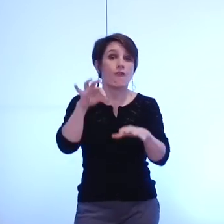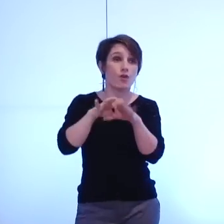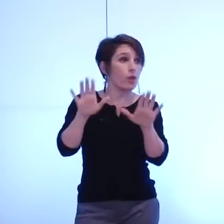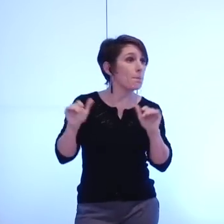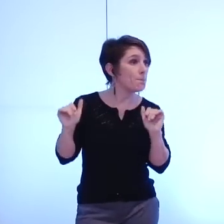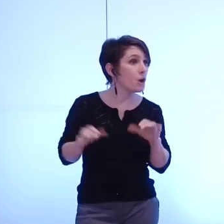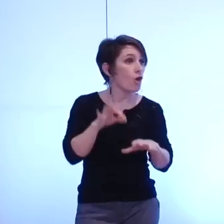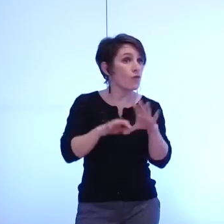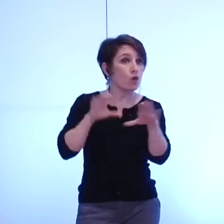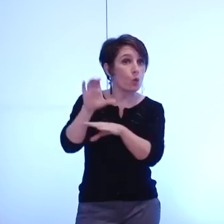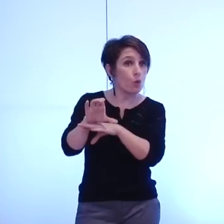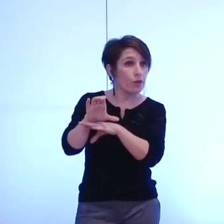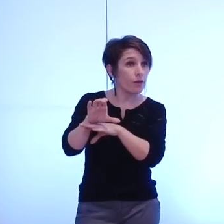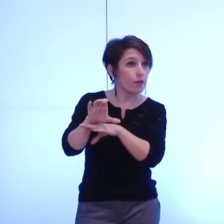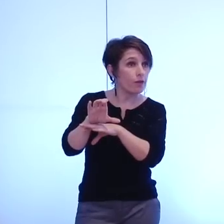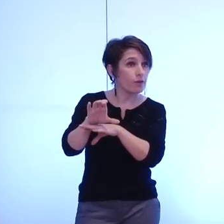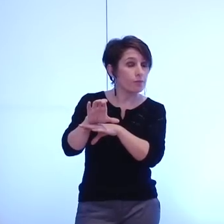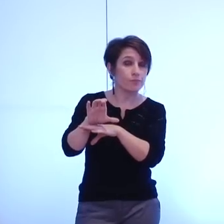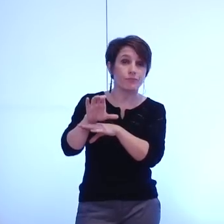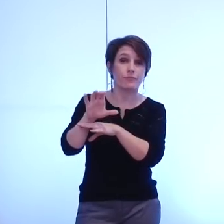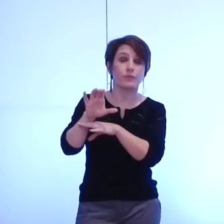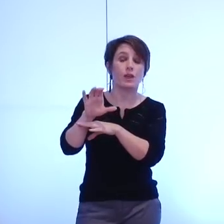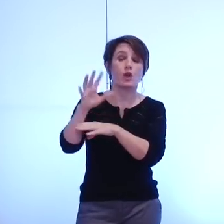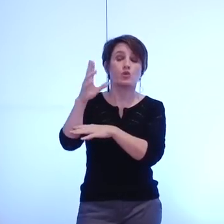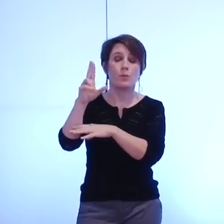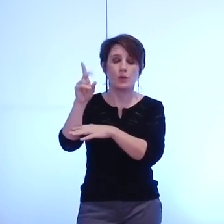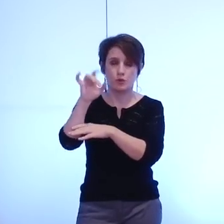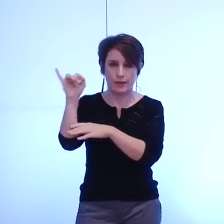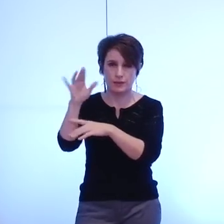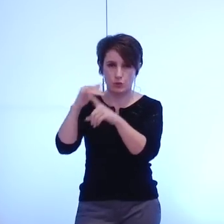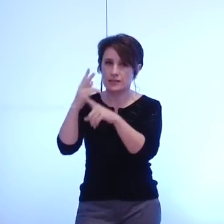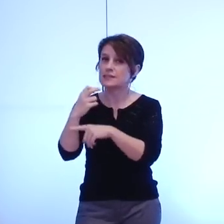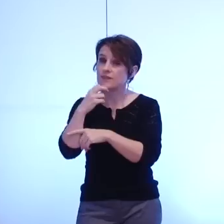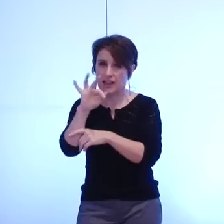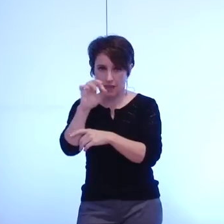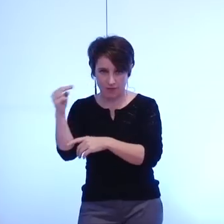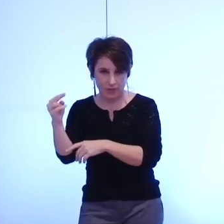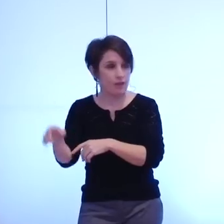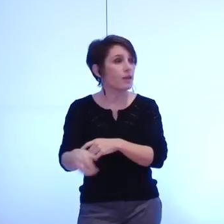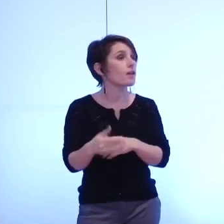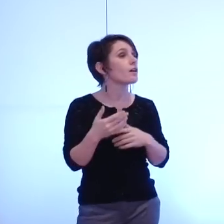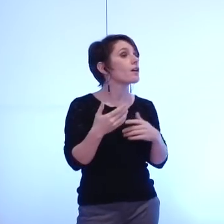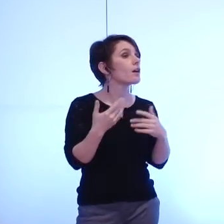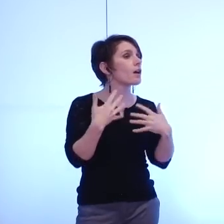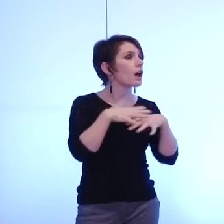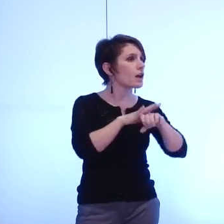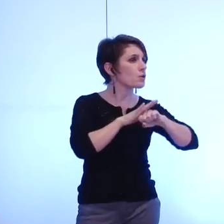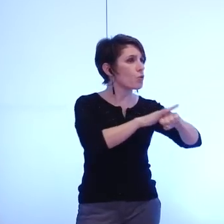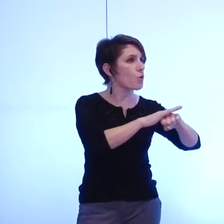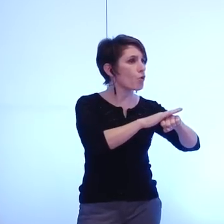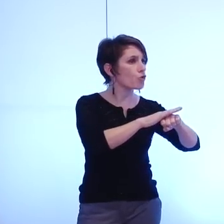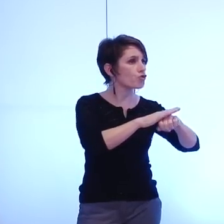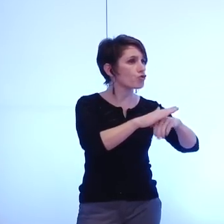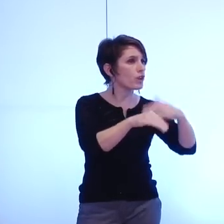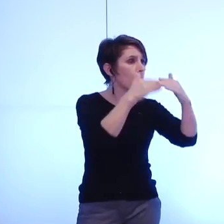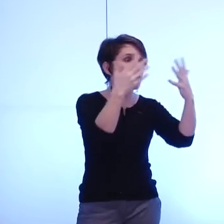qui est contre UMP, UDI, Société Civile Front National Rassemblement de Gauche et de Progrès c'était un NPPV